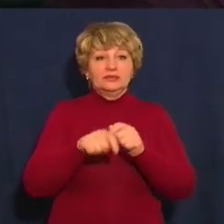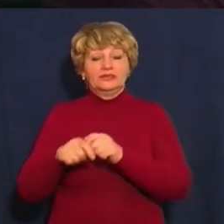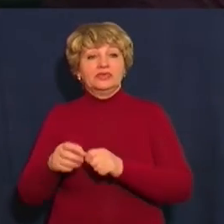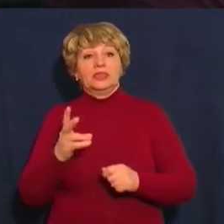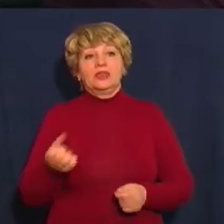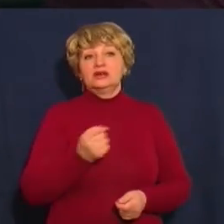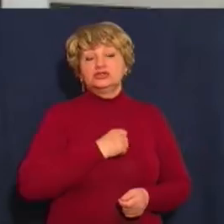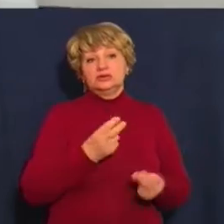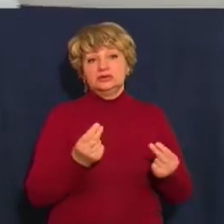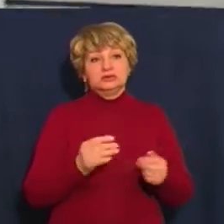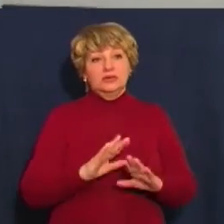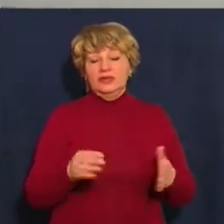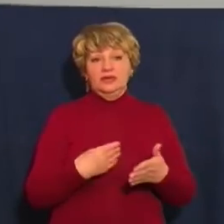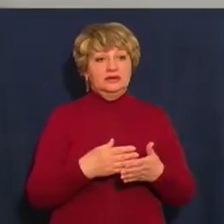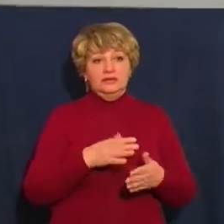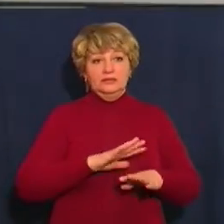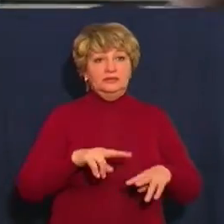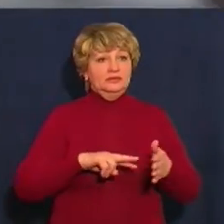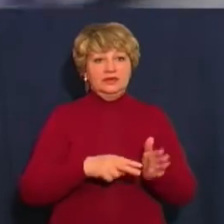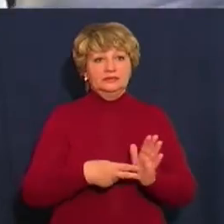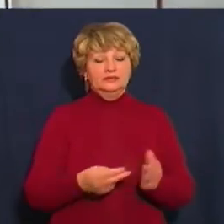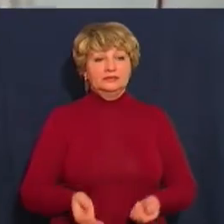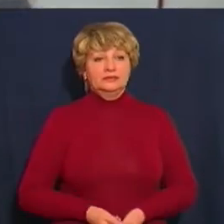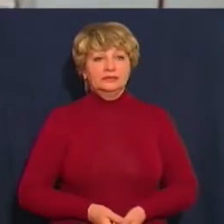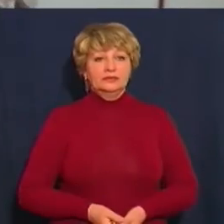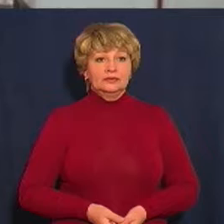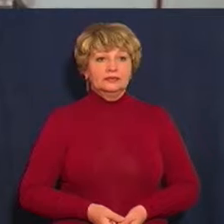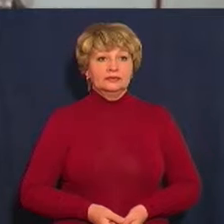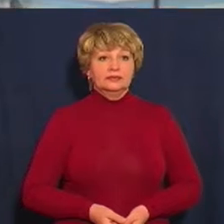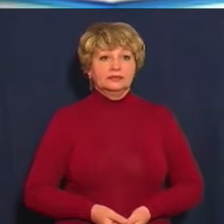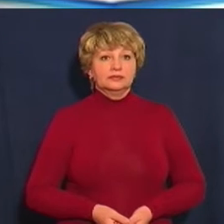кошта не передбачена в бюджеті. Тетяна Недбайло, Федір Коцаба, новини.